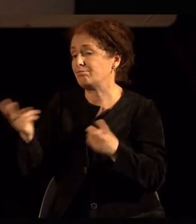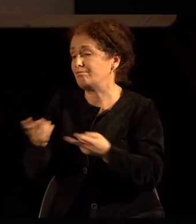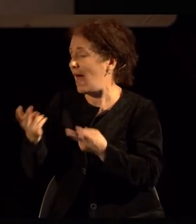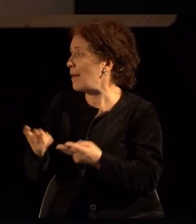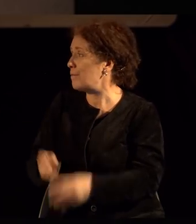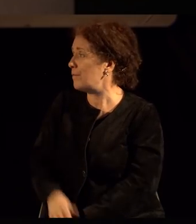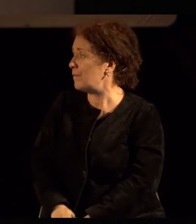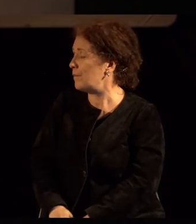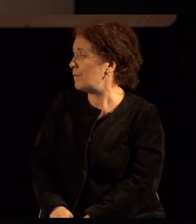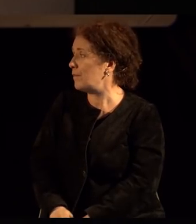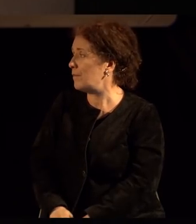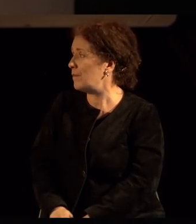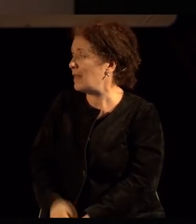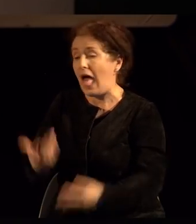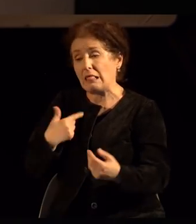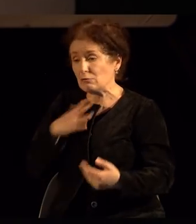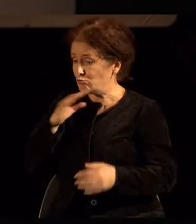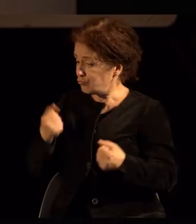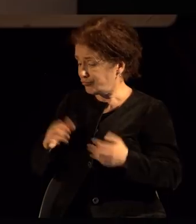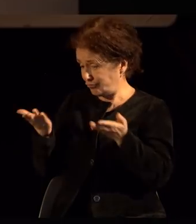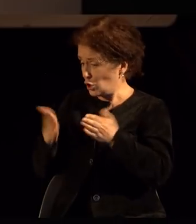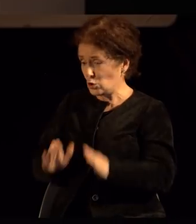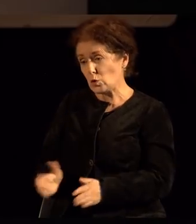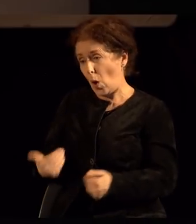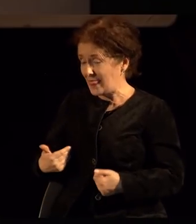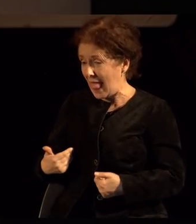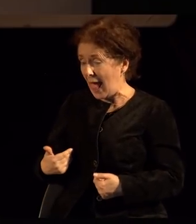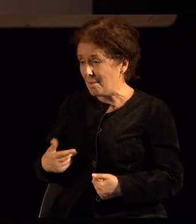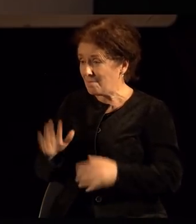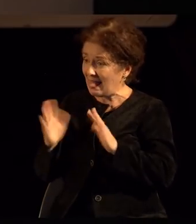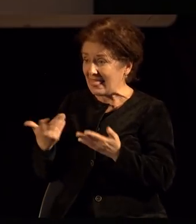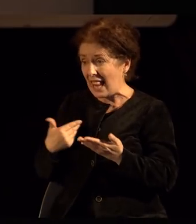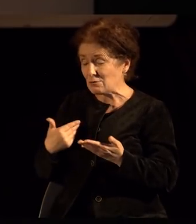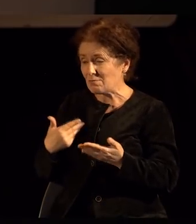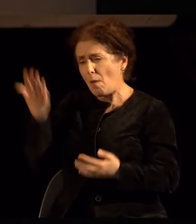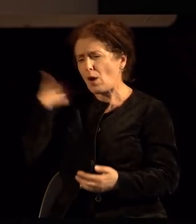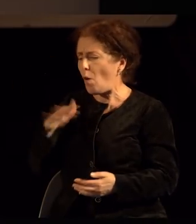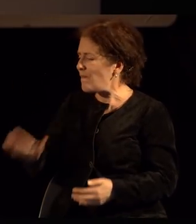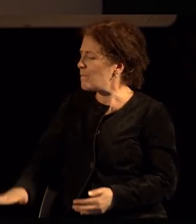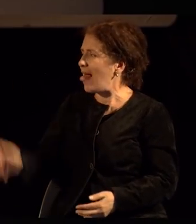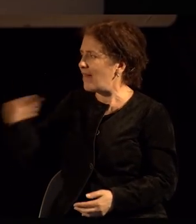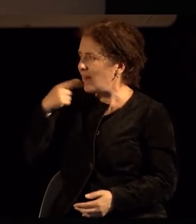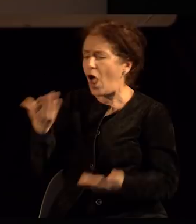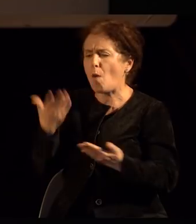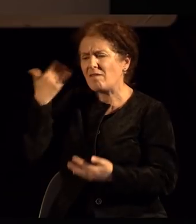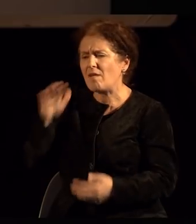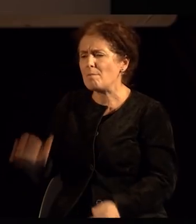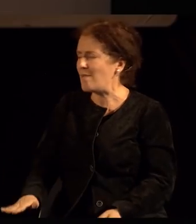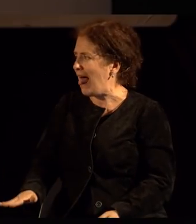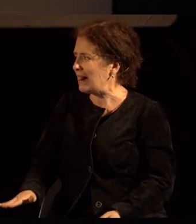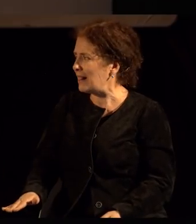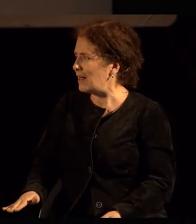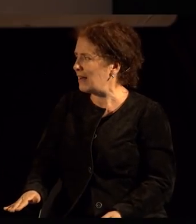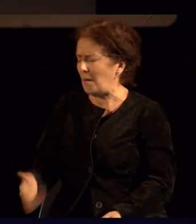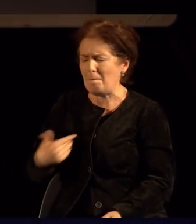нели дали сум доволно сгодна така и аз како малечка нели увек сум се осекяла како не